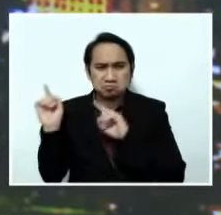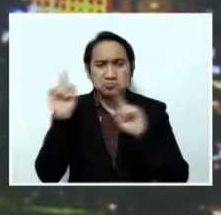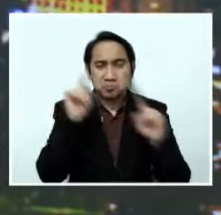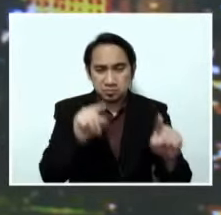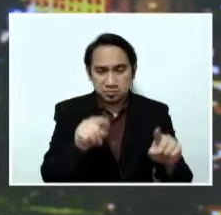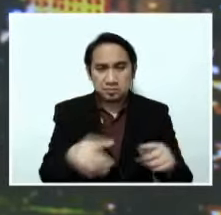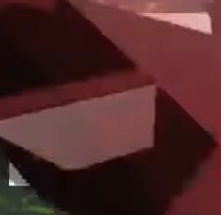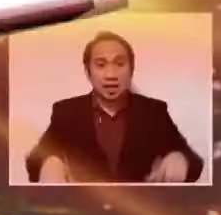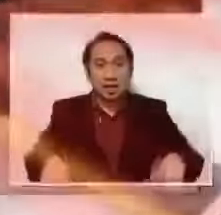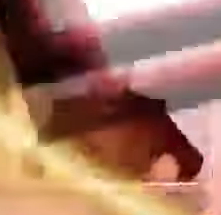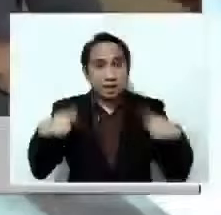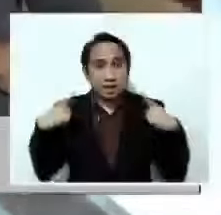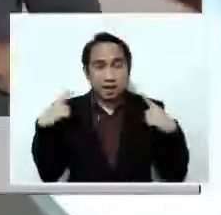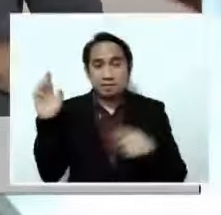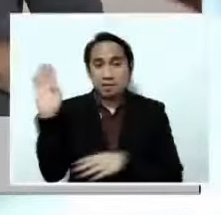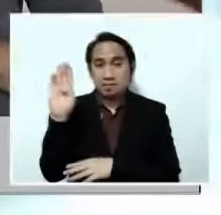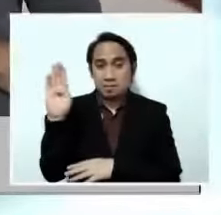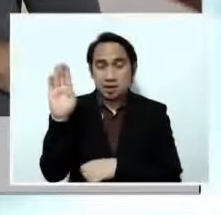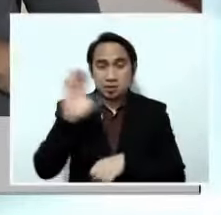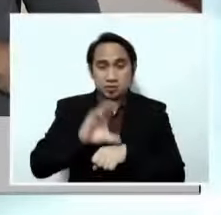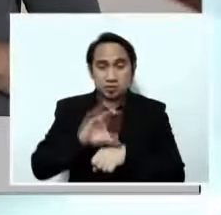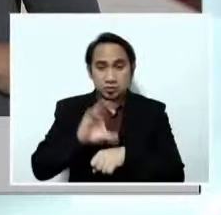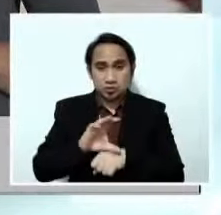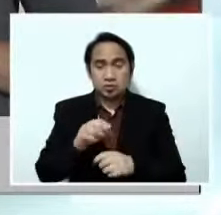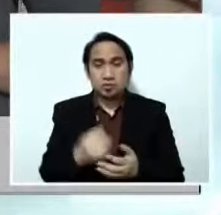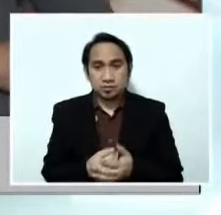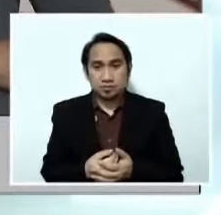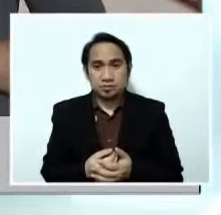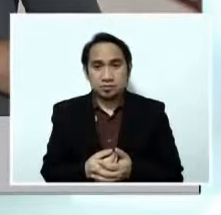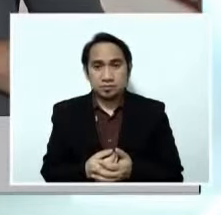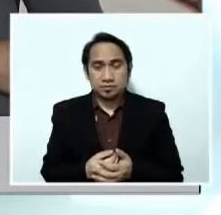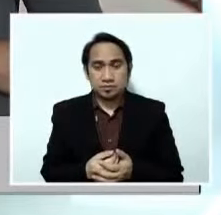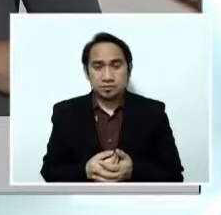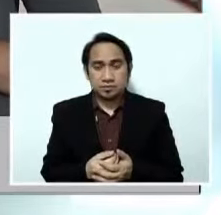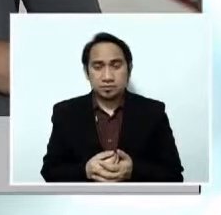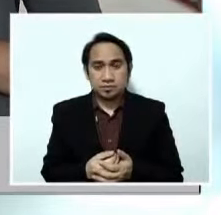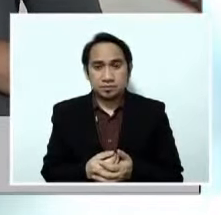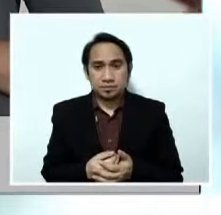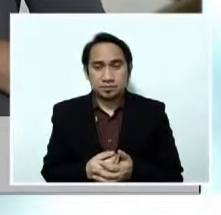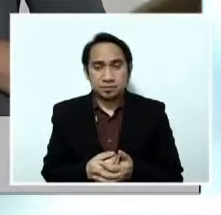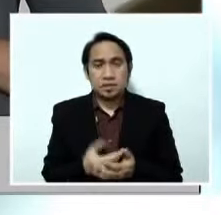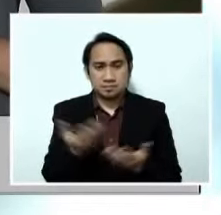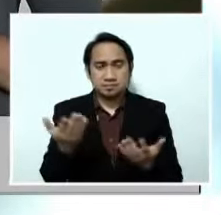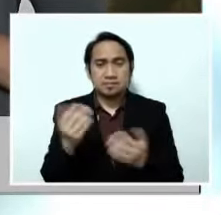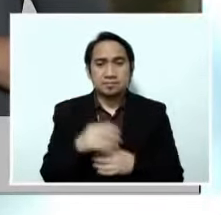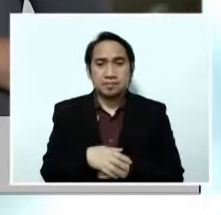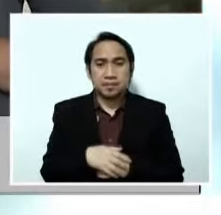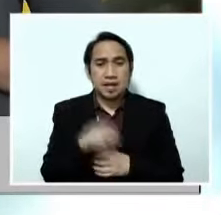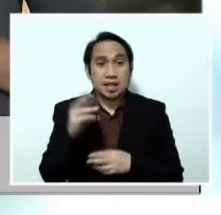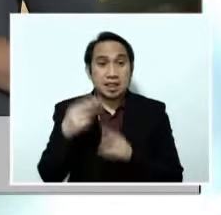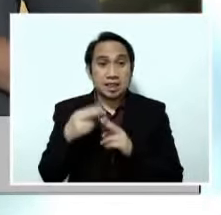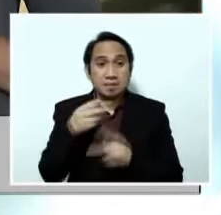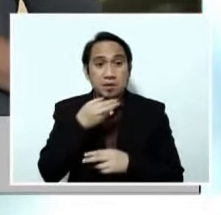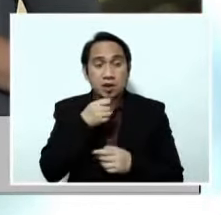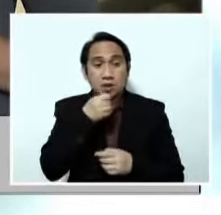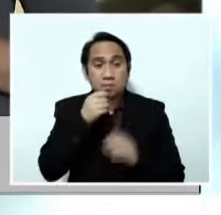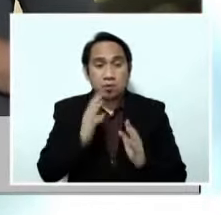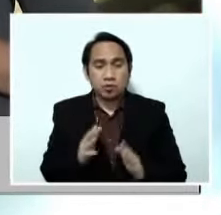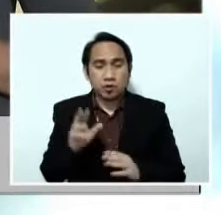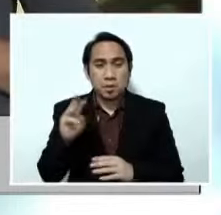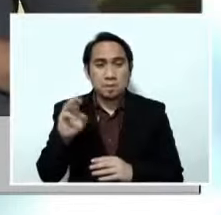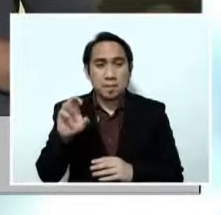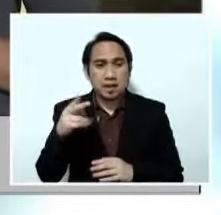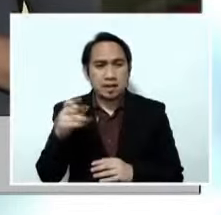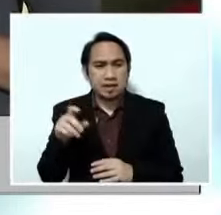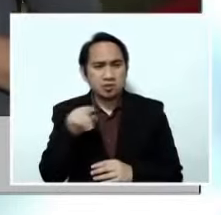Live mula Baclaran, sa Paranaque City, nagpapatrol si Michael Delizo. Michael, yung bang mga nagsisimba dyan o gusto